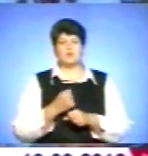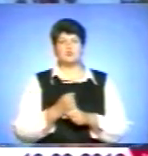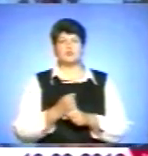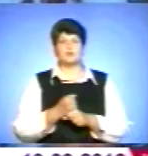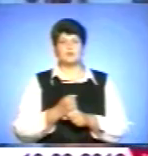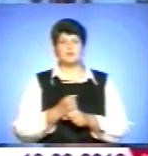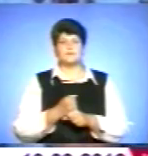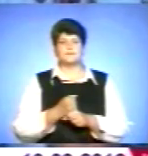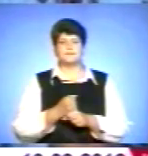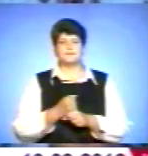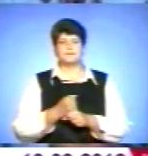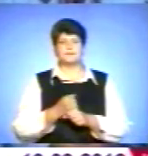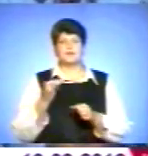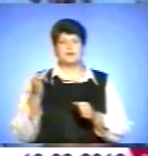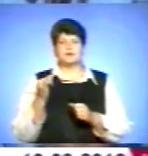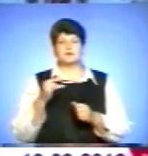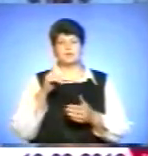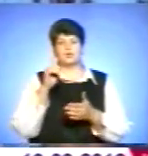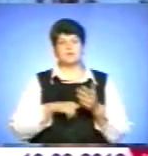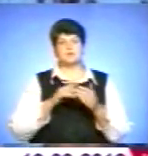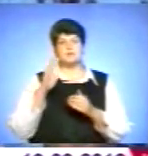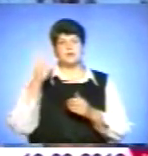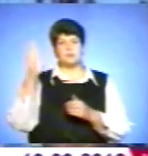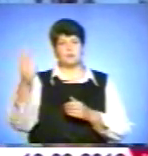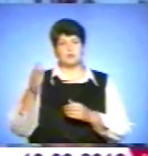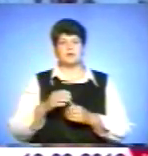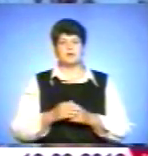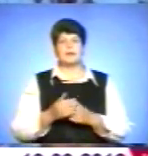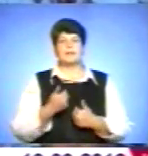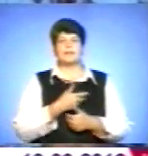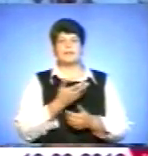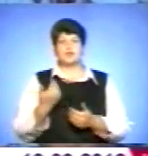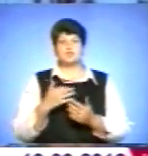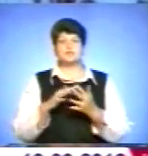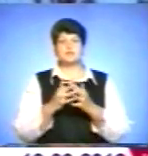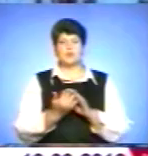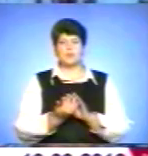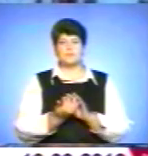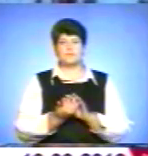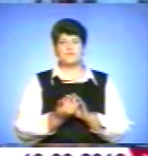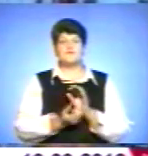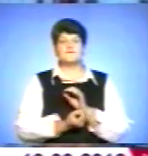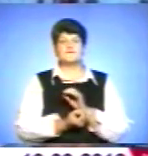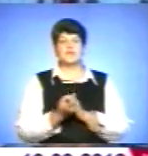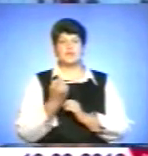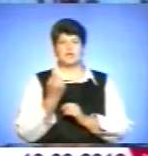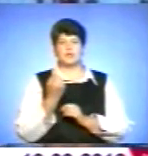і сподіваємось на майбутнє. Наше село виникло